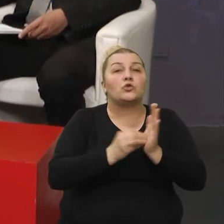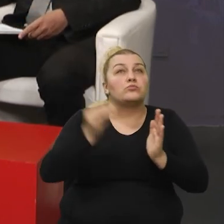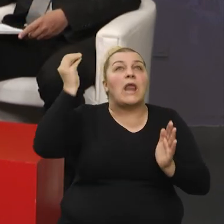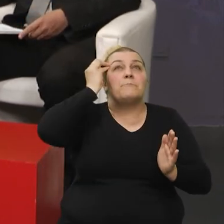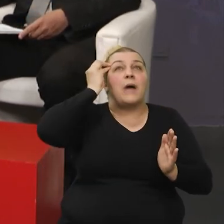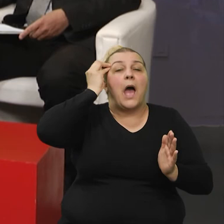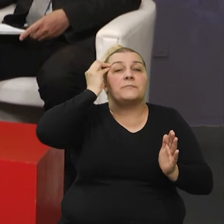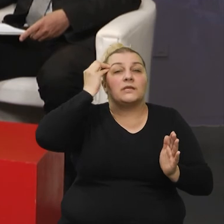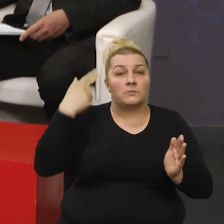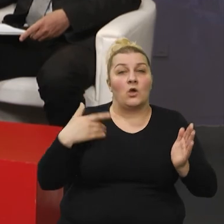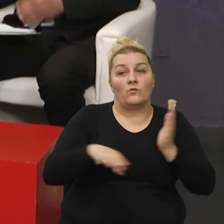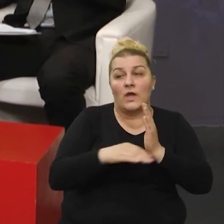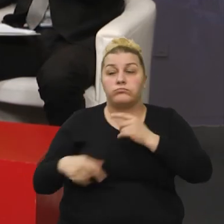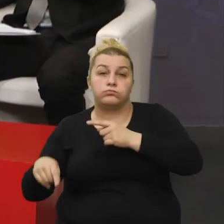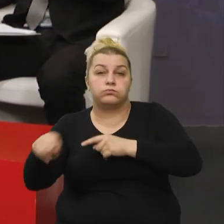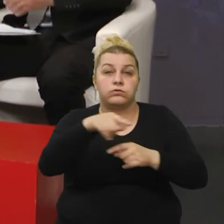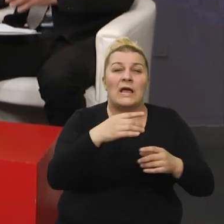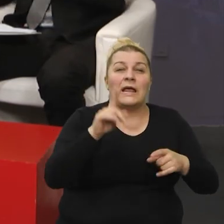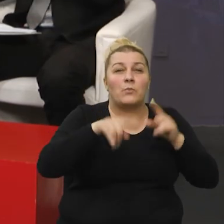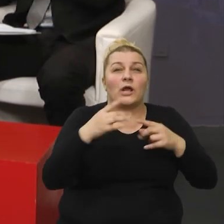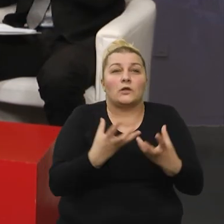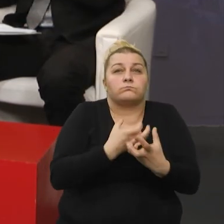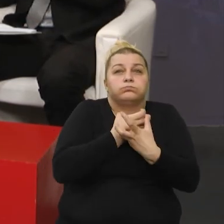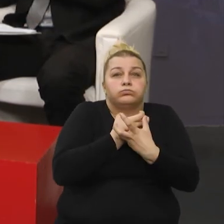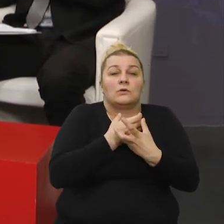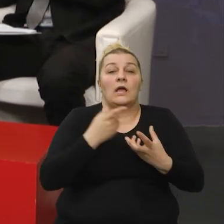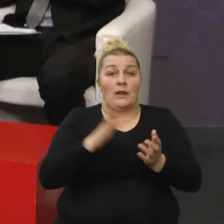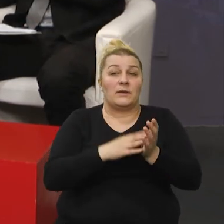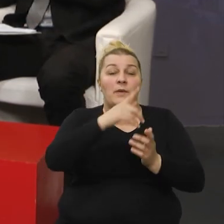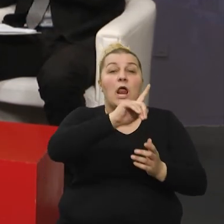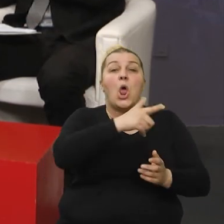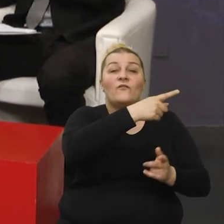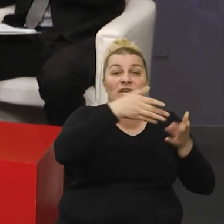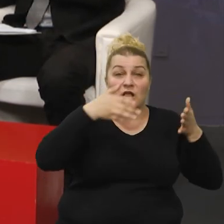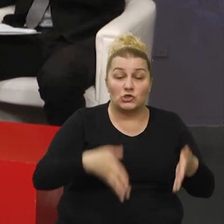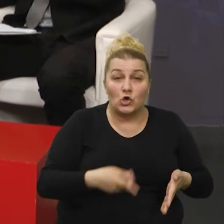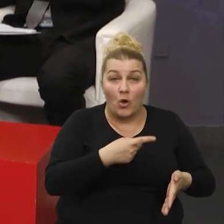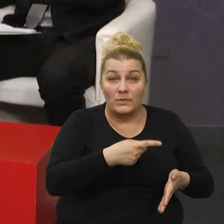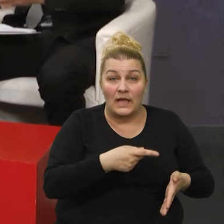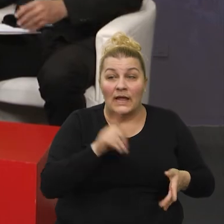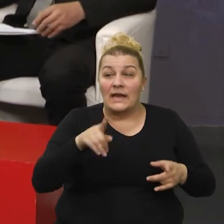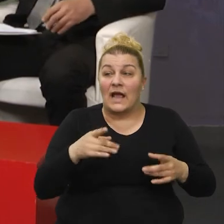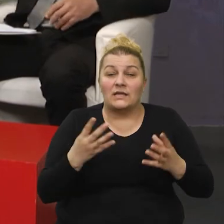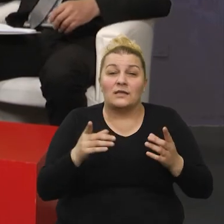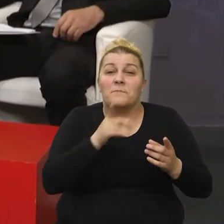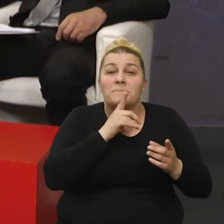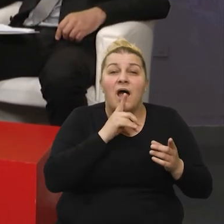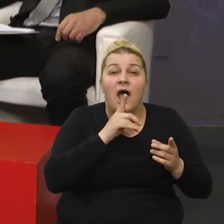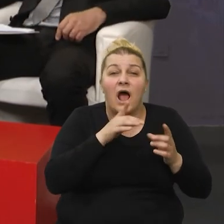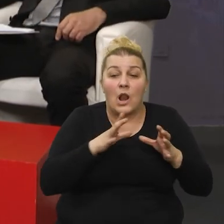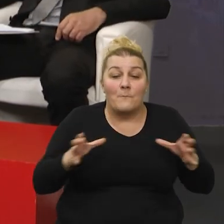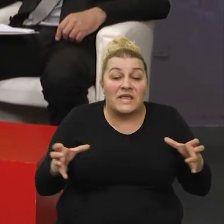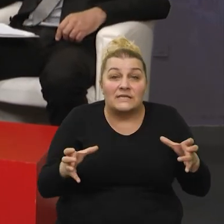i nekad je i pretjesno onaj plato ispred Splitskog groblja do Vrinace da nas u domaći.